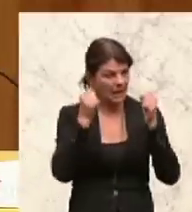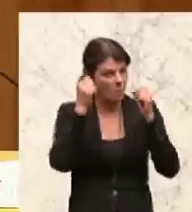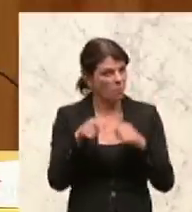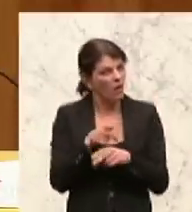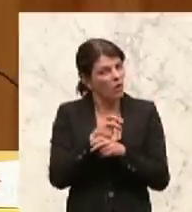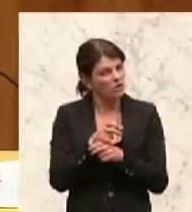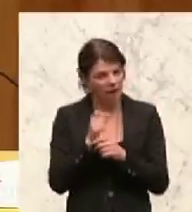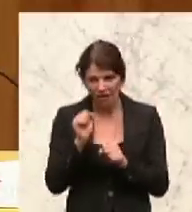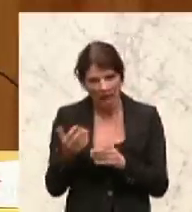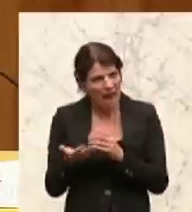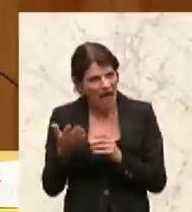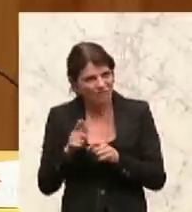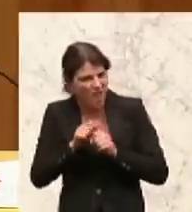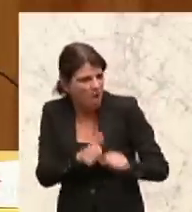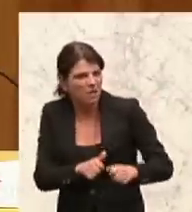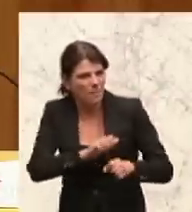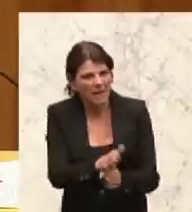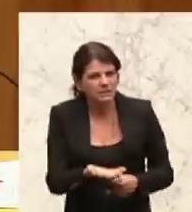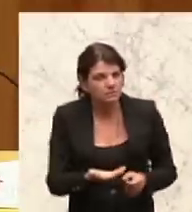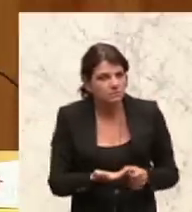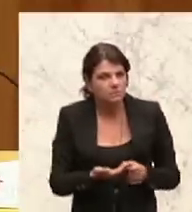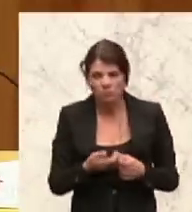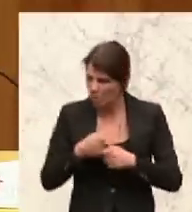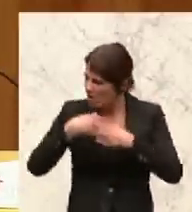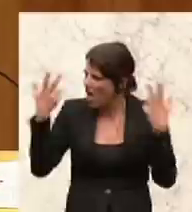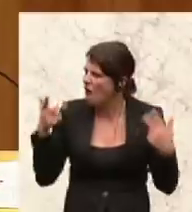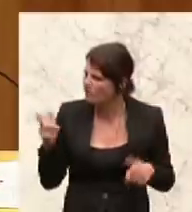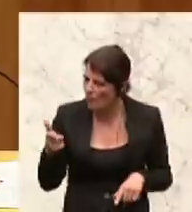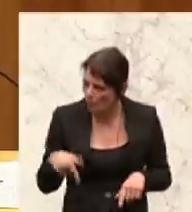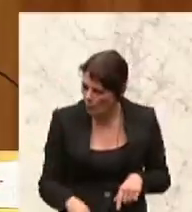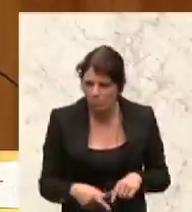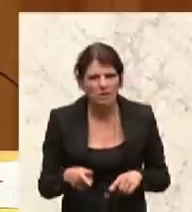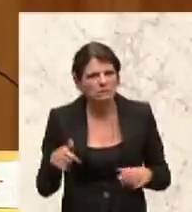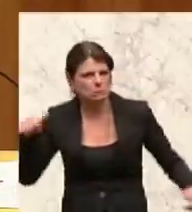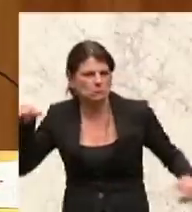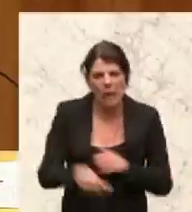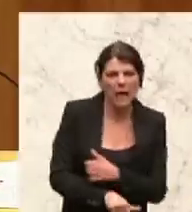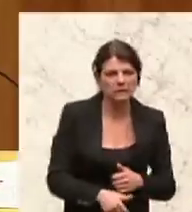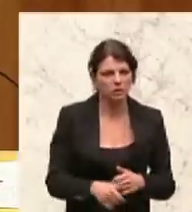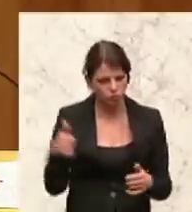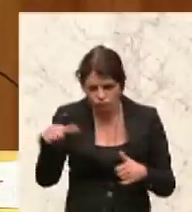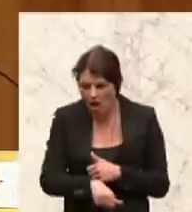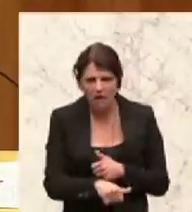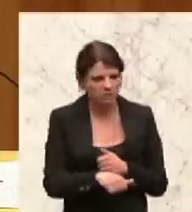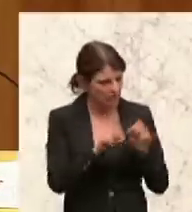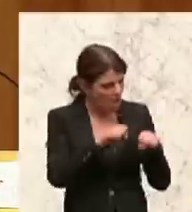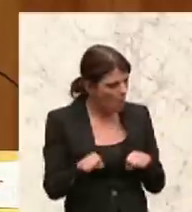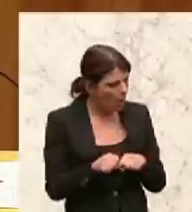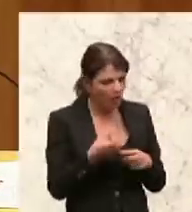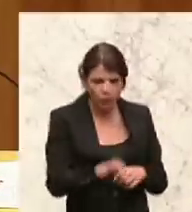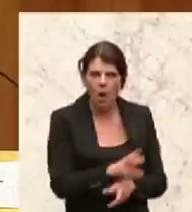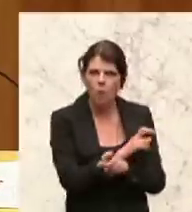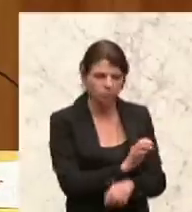Finanzministers einmal geklärt werden, warum hier zu den allerschlechtesten Varianten für Österreich